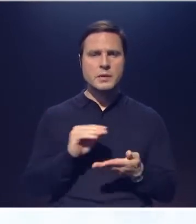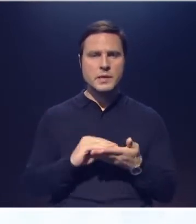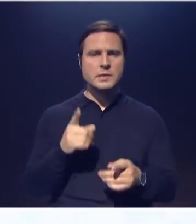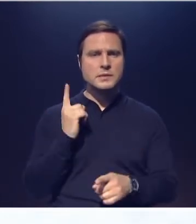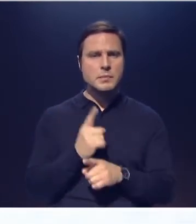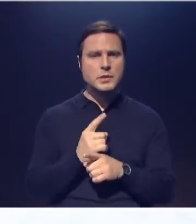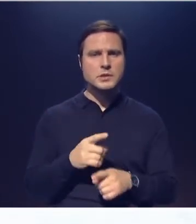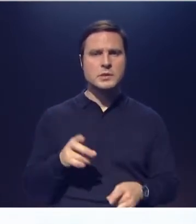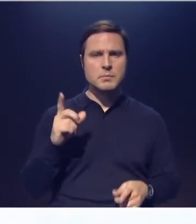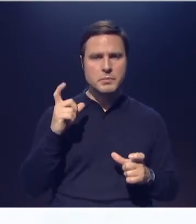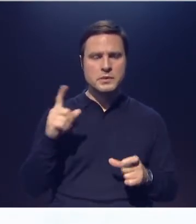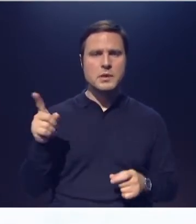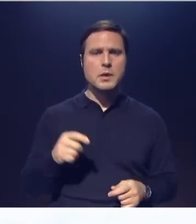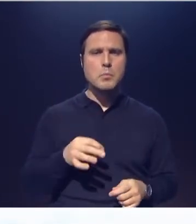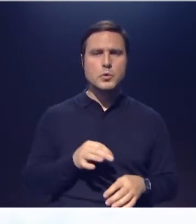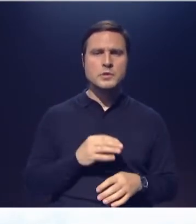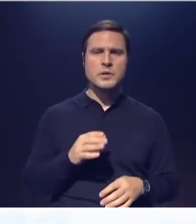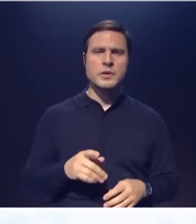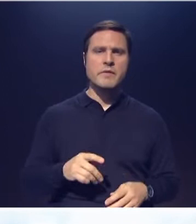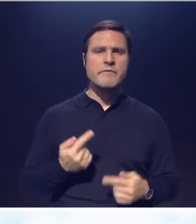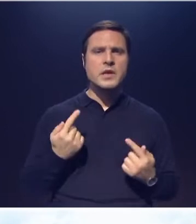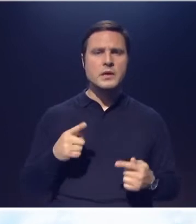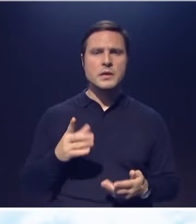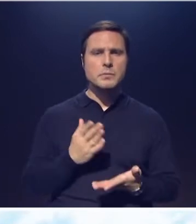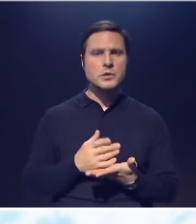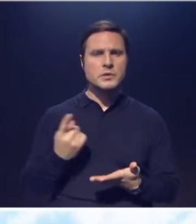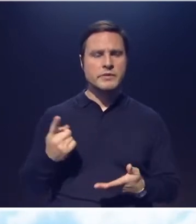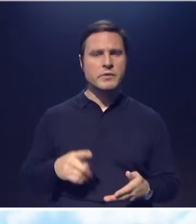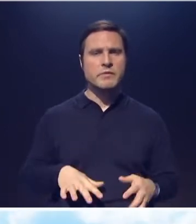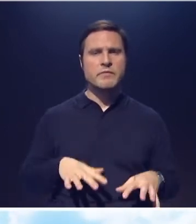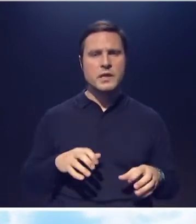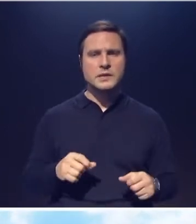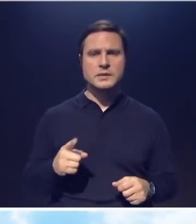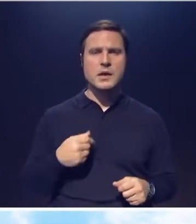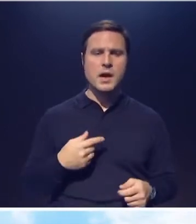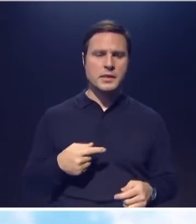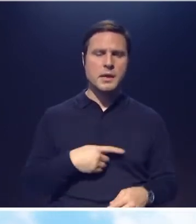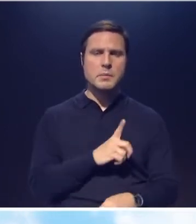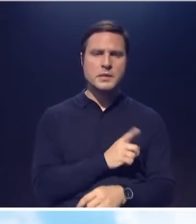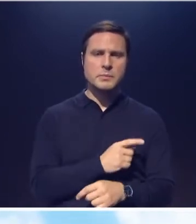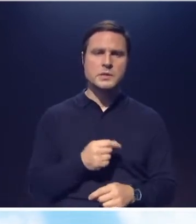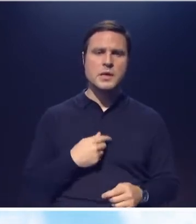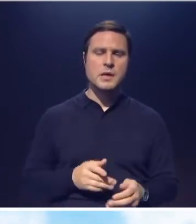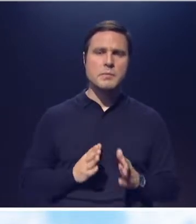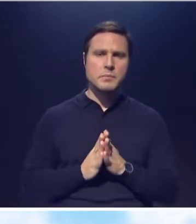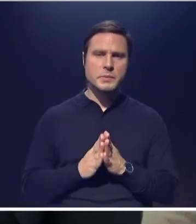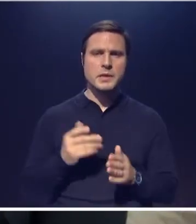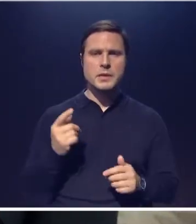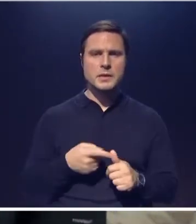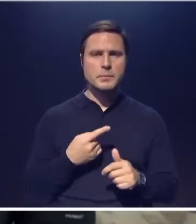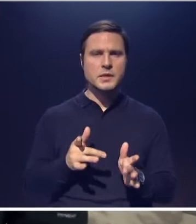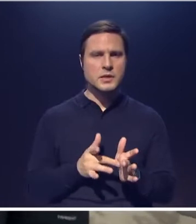бесам делом уже и великих, имеющих над ними власть, нам же немощным, остается только прибегать к имени Иисусову».